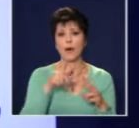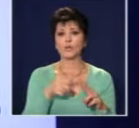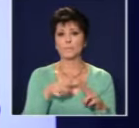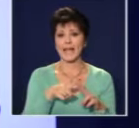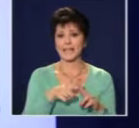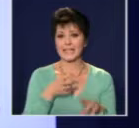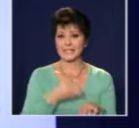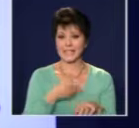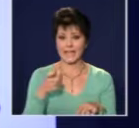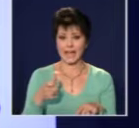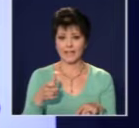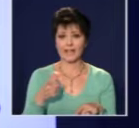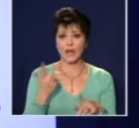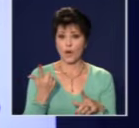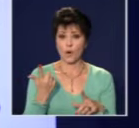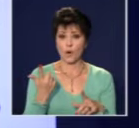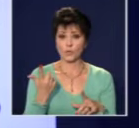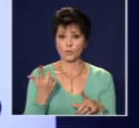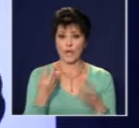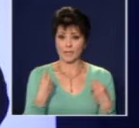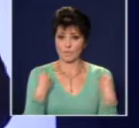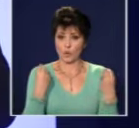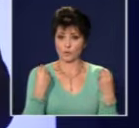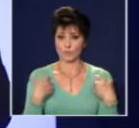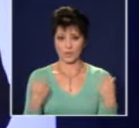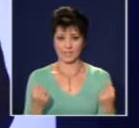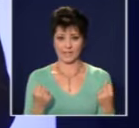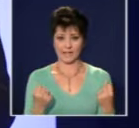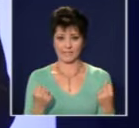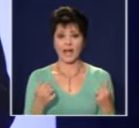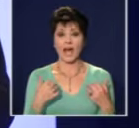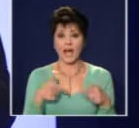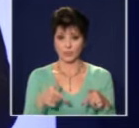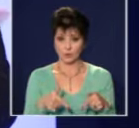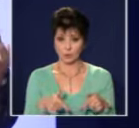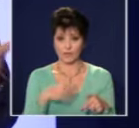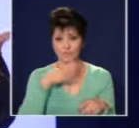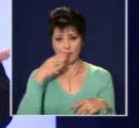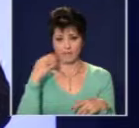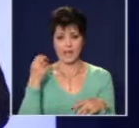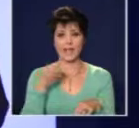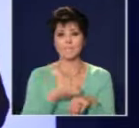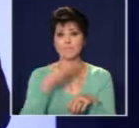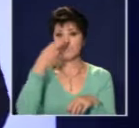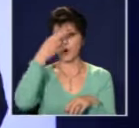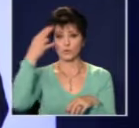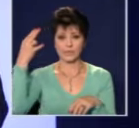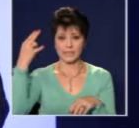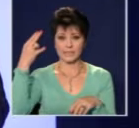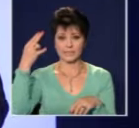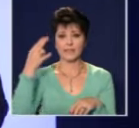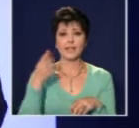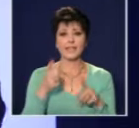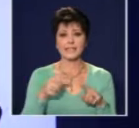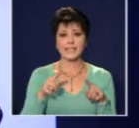на уникално здраве а тук, в България болниците са единственото нещо, което показва, че това заведение е именно